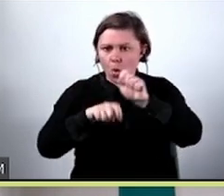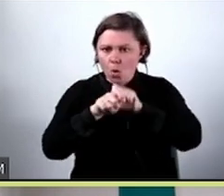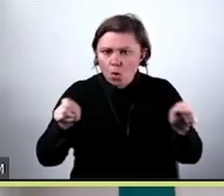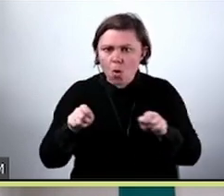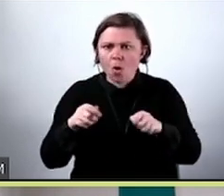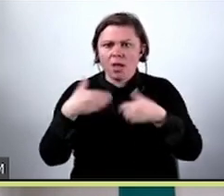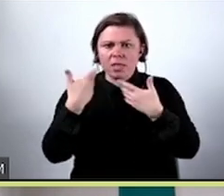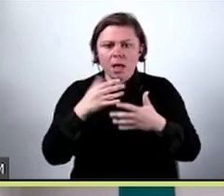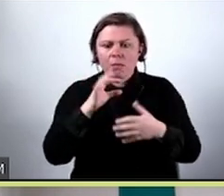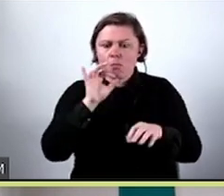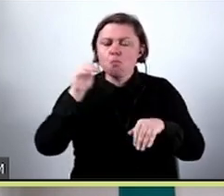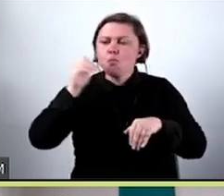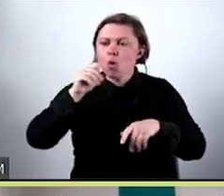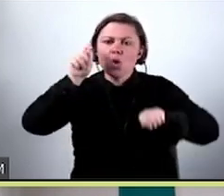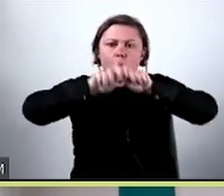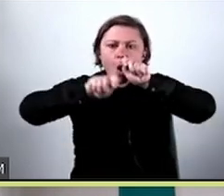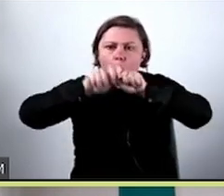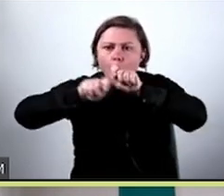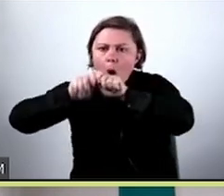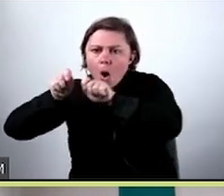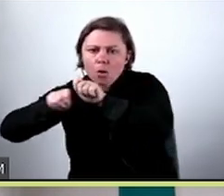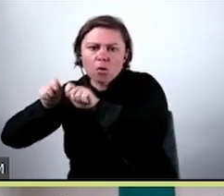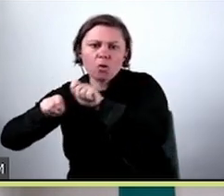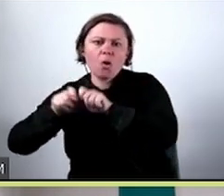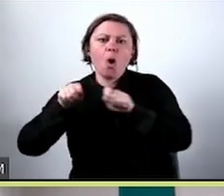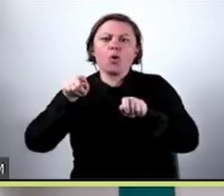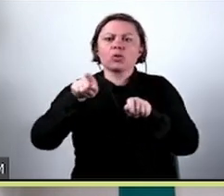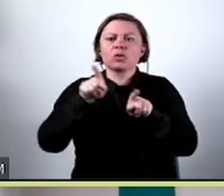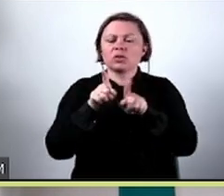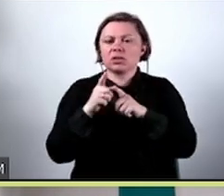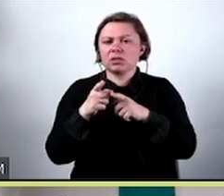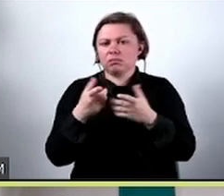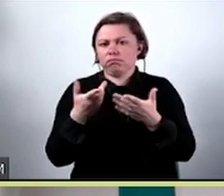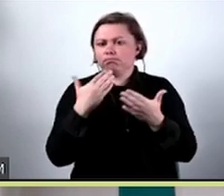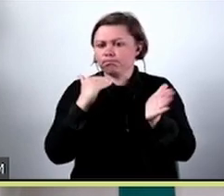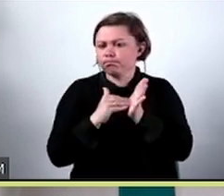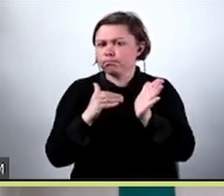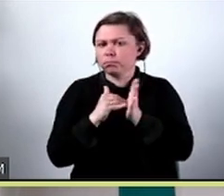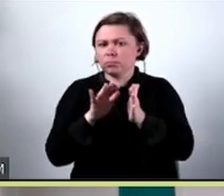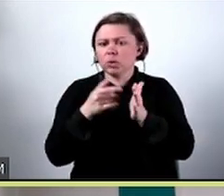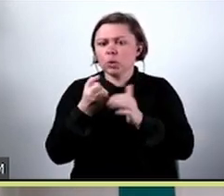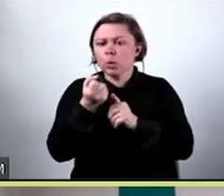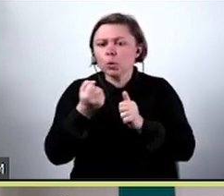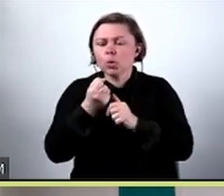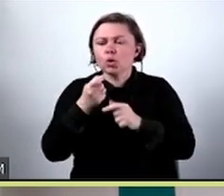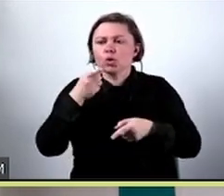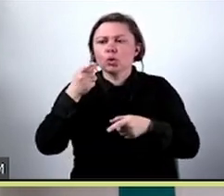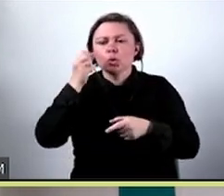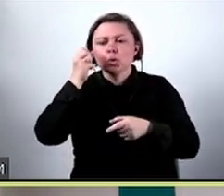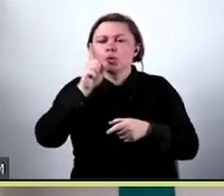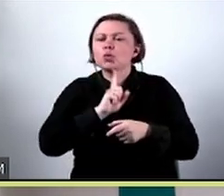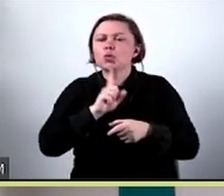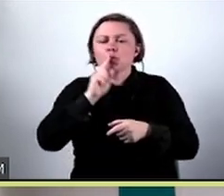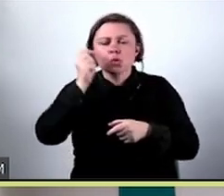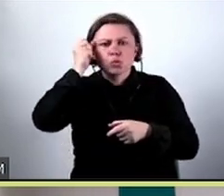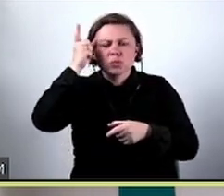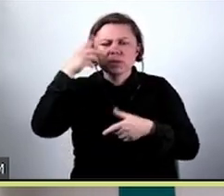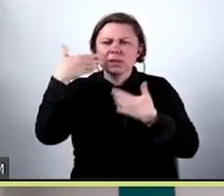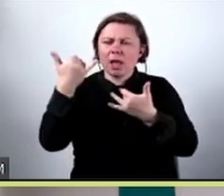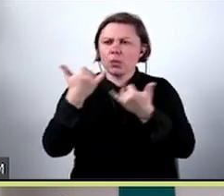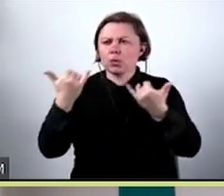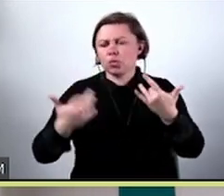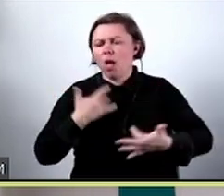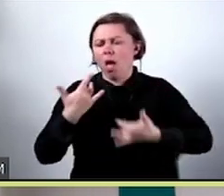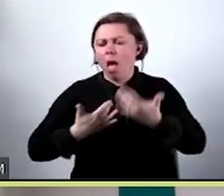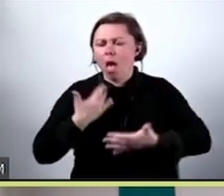Umożliwiają kontrolę. To jest bardzo istotne też w kontekście tego, że zastosowanie sztucz inteligencji budzi różne emocje, szczególnie w